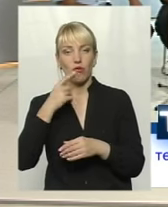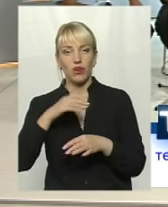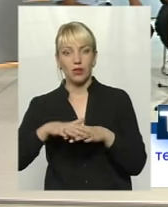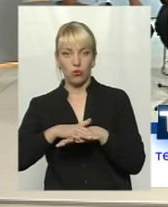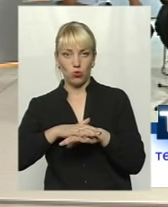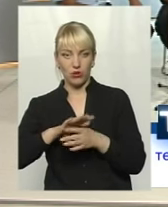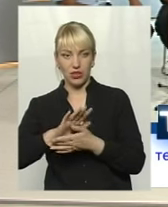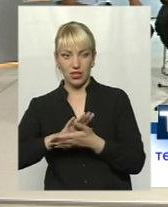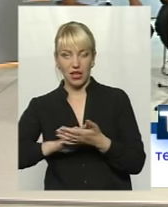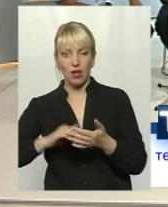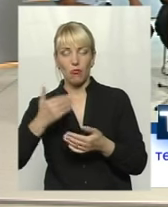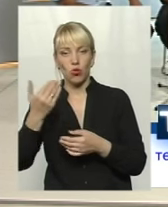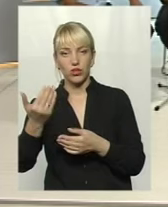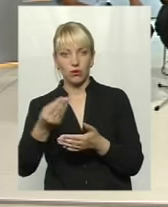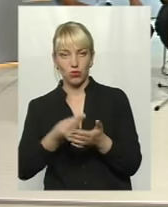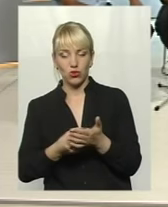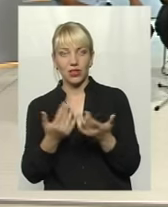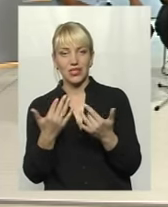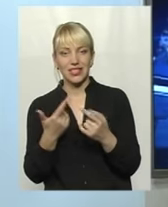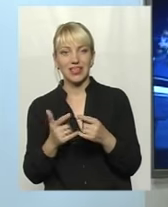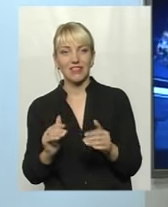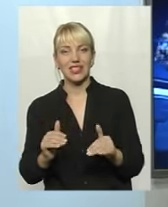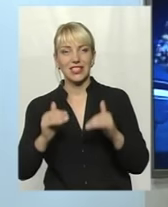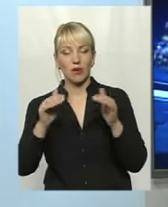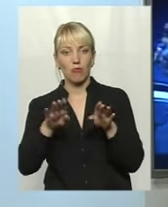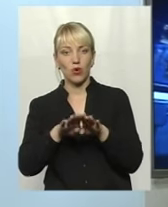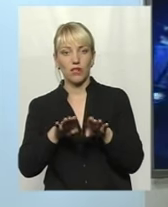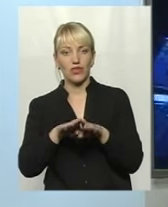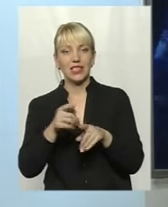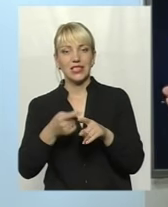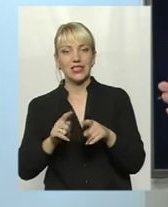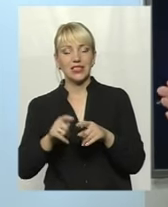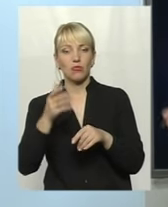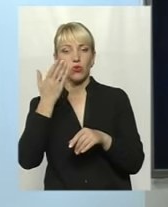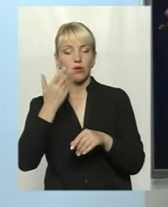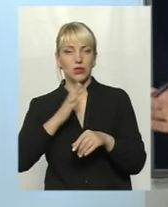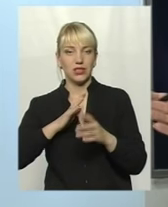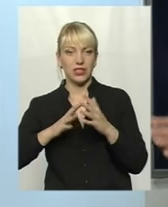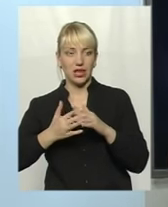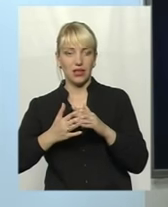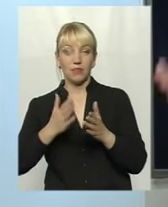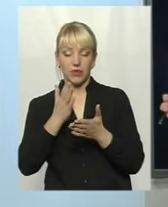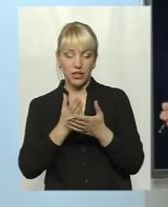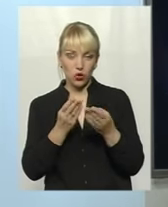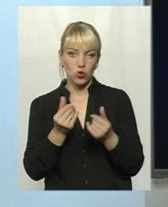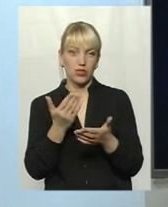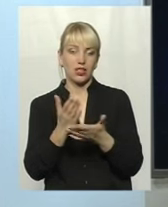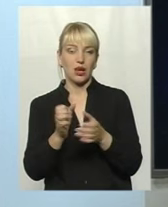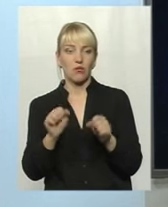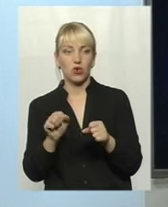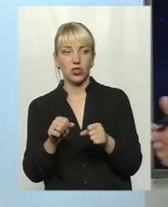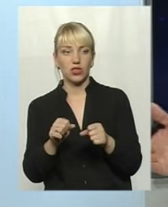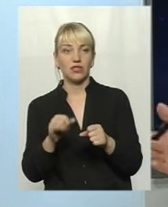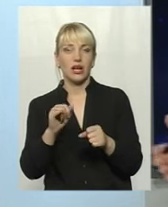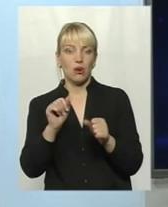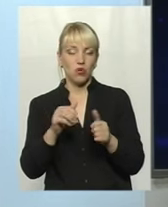далі, про її бюджет, наскільки він зріс, в порівнянні з тим, коли села були спочатку. Є кошти, є можливість, є можливість, і,